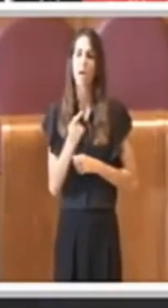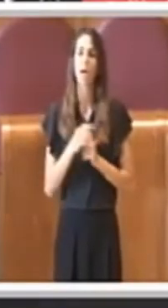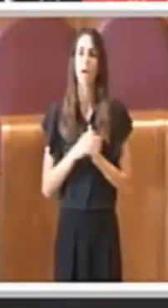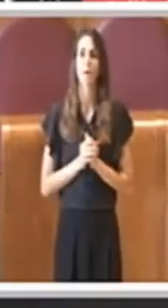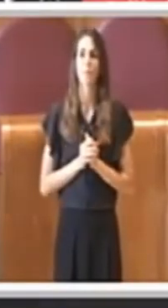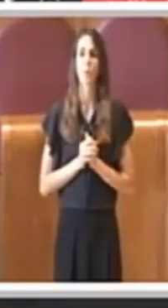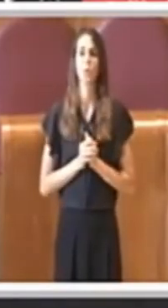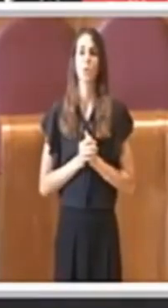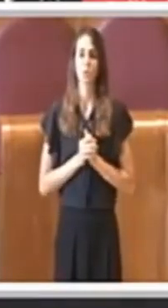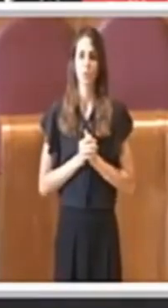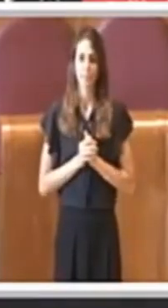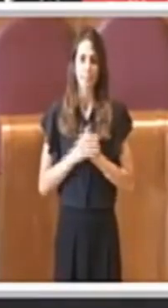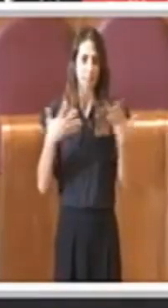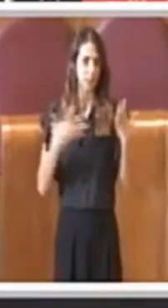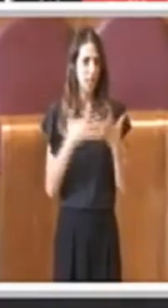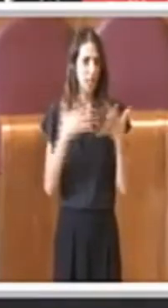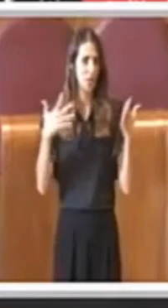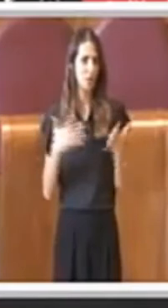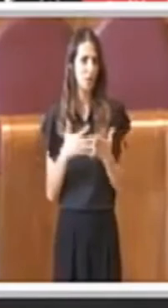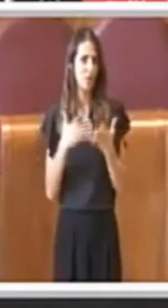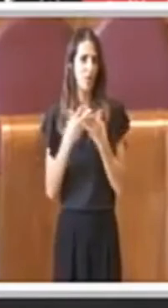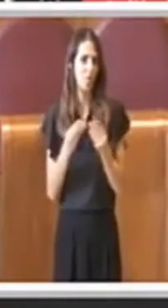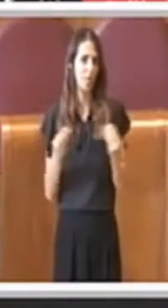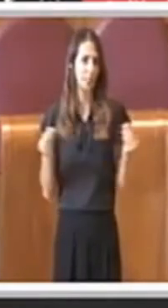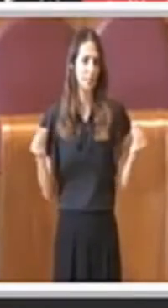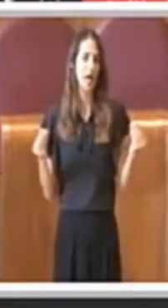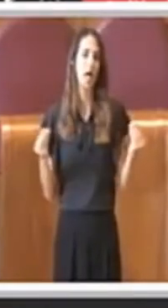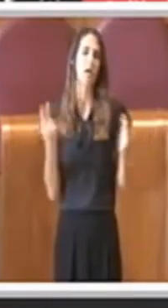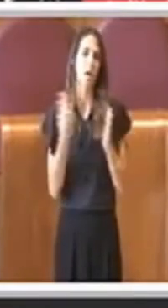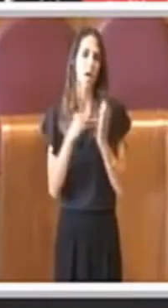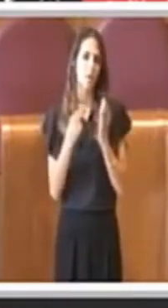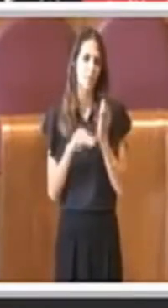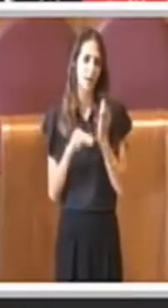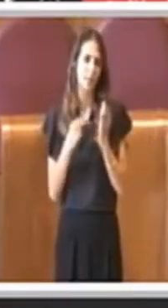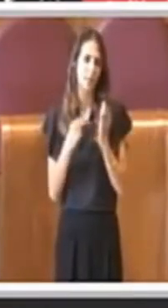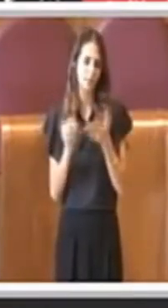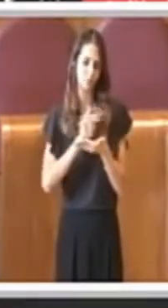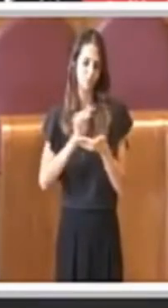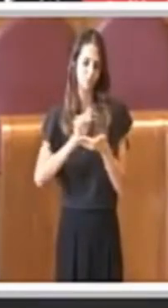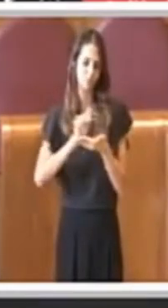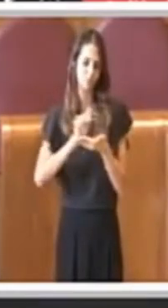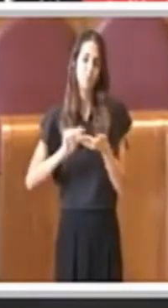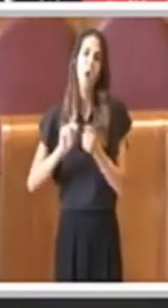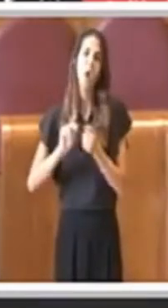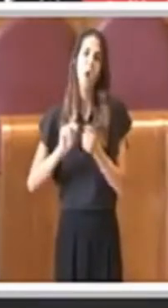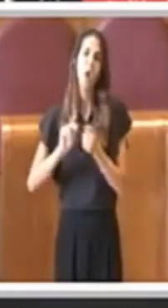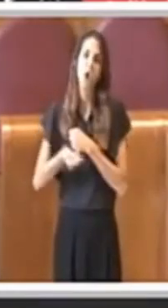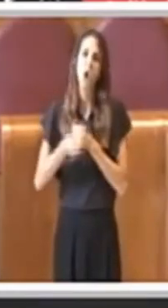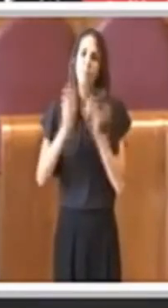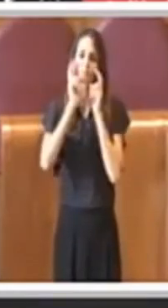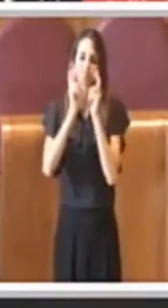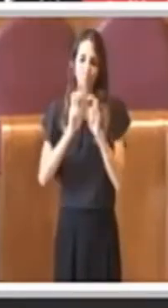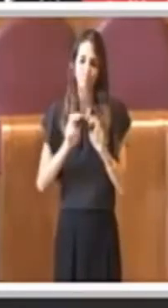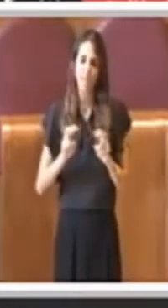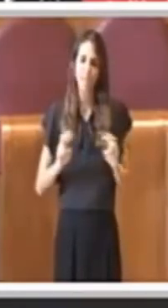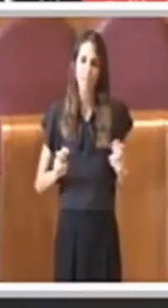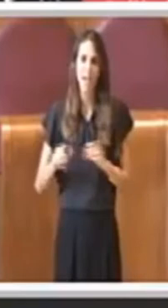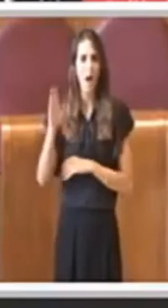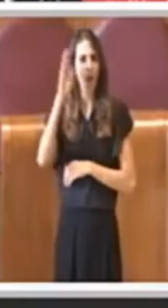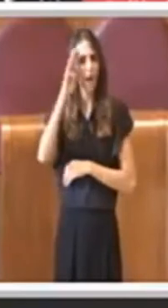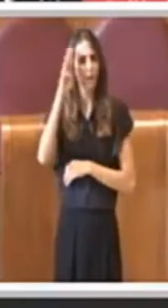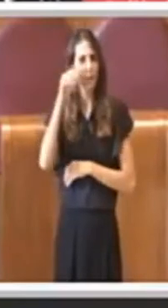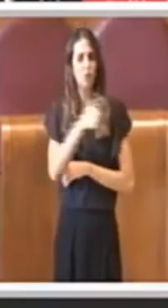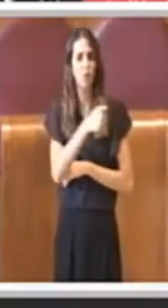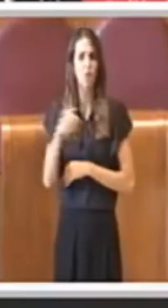non poche difficoltà e lo spacchettamento degli emendamenti, abbiamo esaminato con attenzione anche i